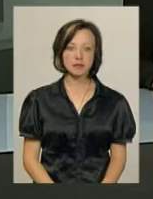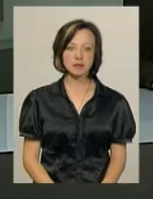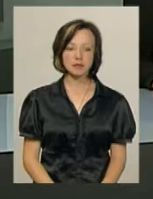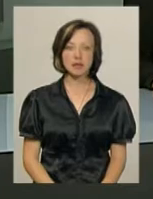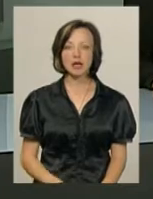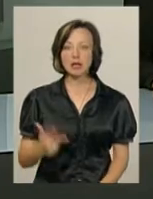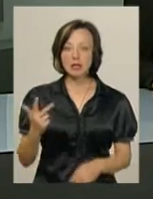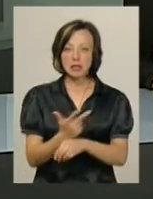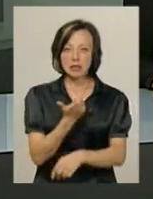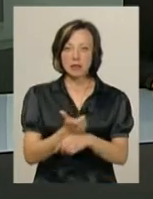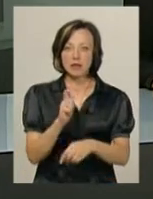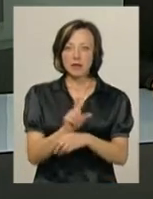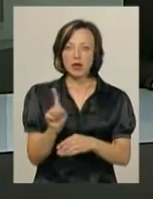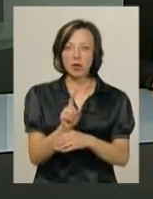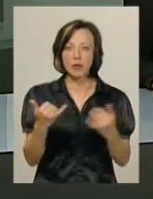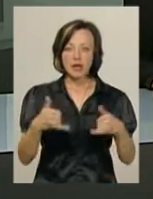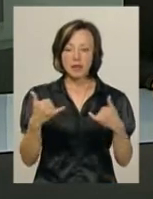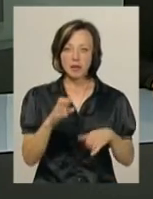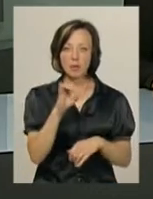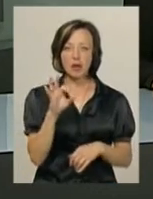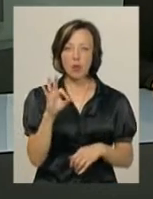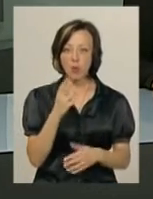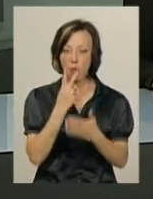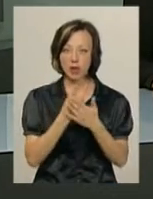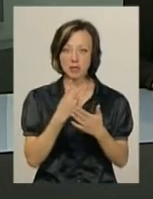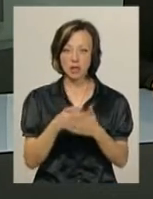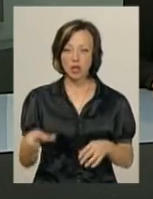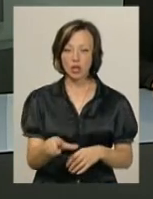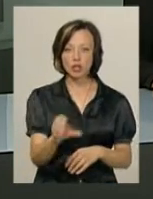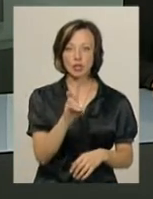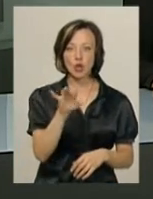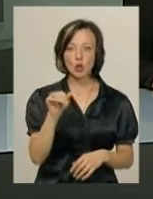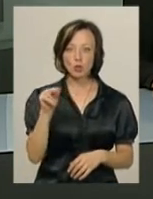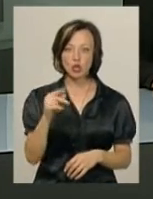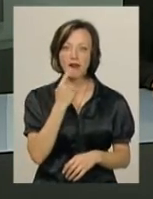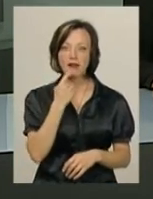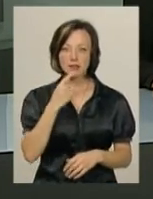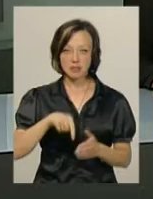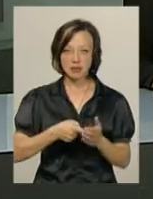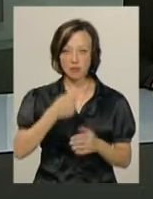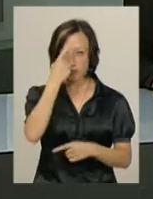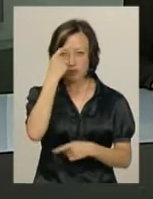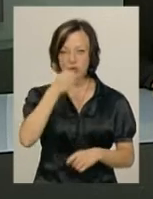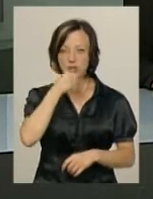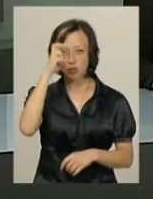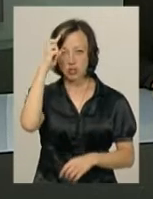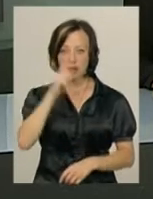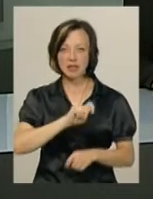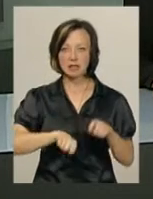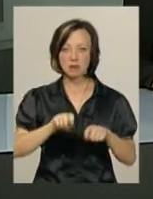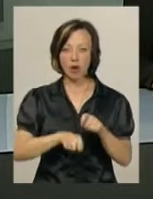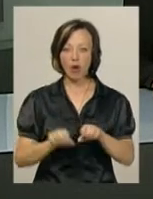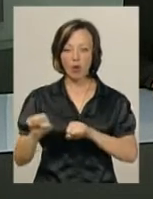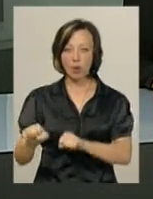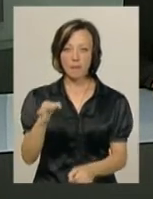Утричі перевищують норму хімічні та біохімічні показники в річці случу Красилої. Про це повідомив старший державний інспектор з охорони